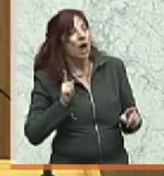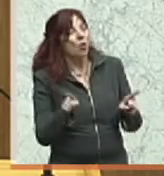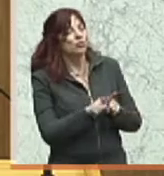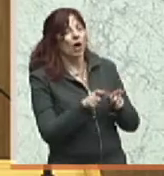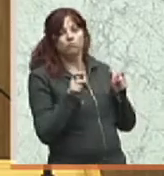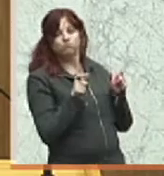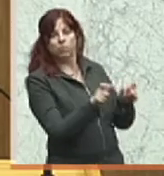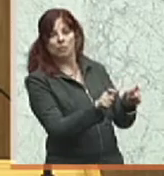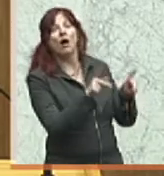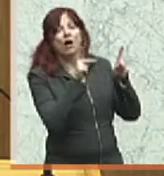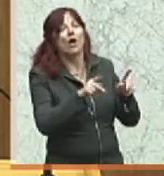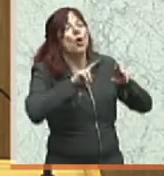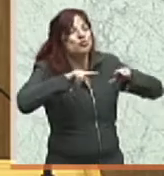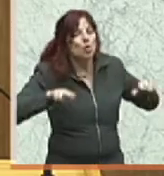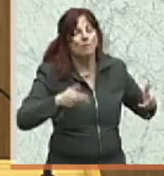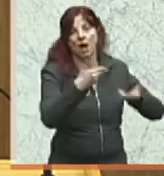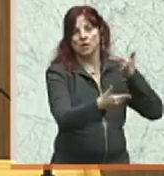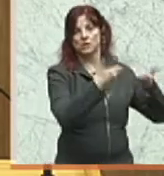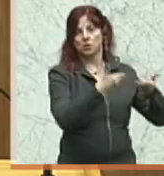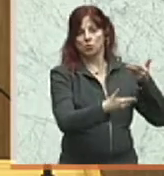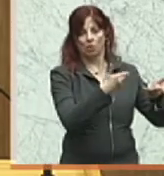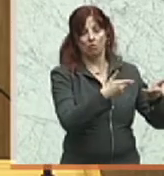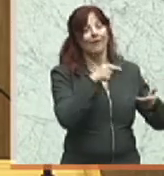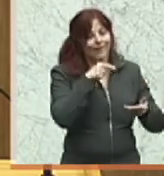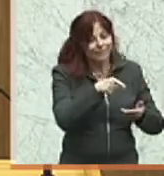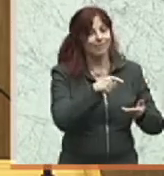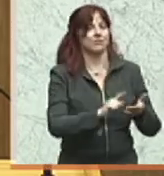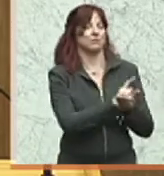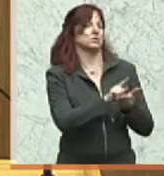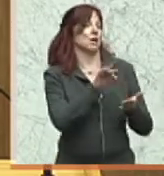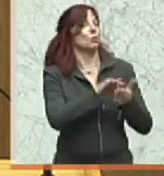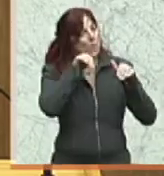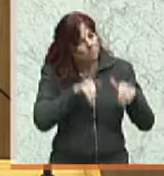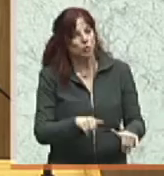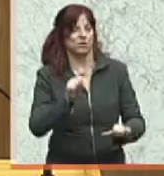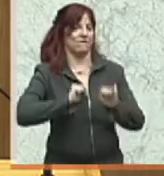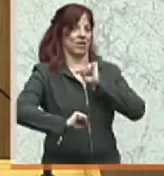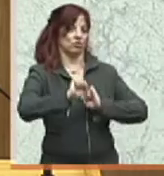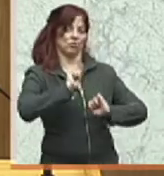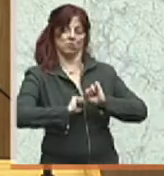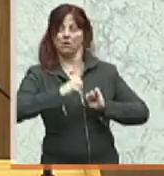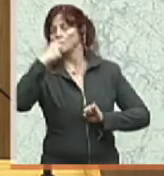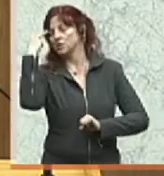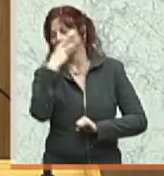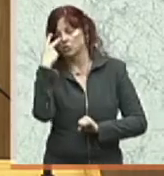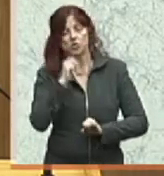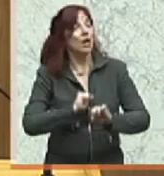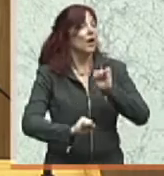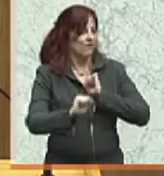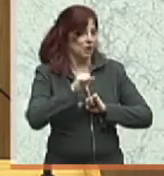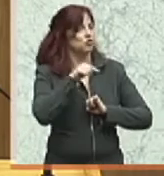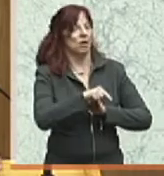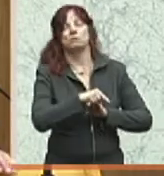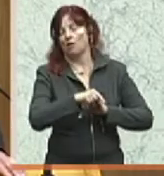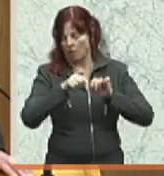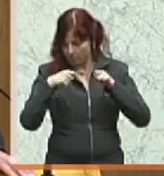Wann, wenn nicht zu einem solchen Zeitpunkt, ist Widerstand angesagt? Und natürlich war dieser Widerstand legitim. Das ist für